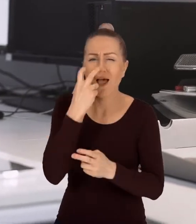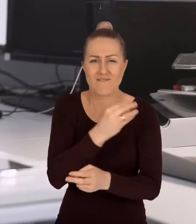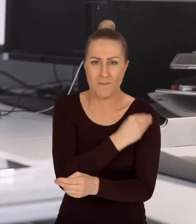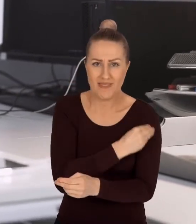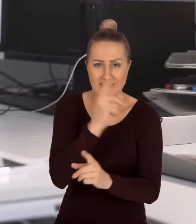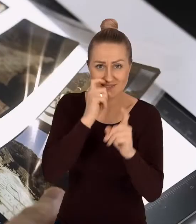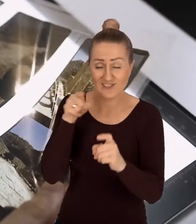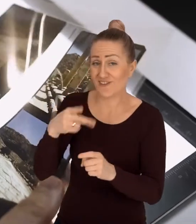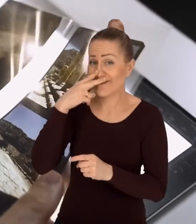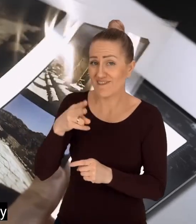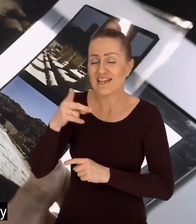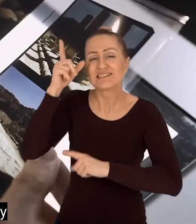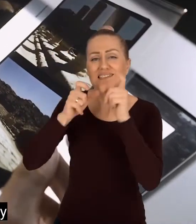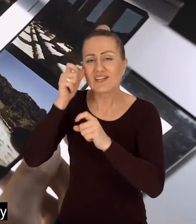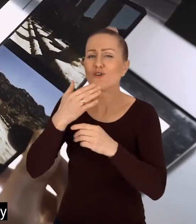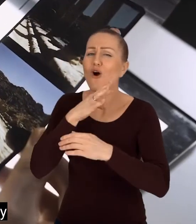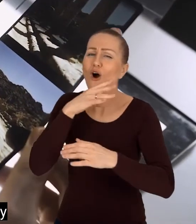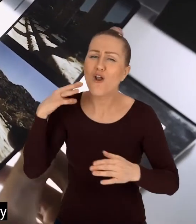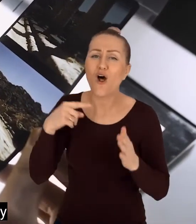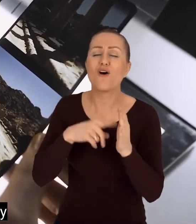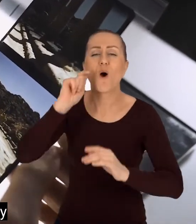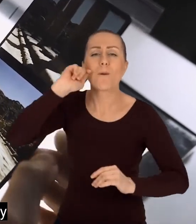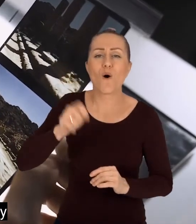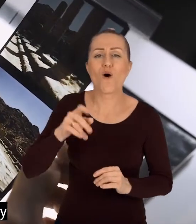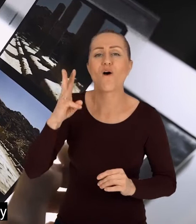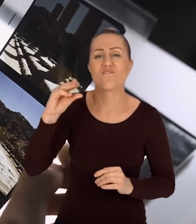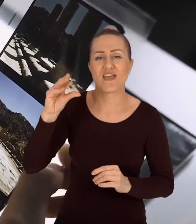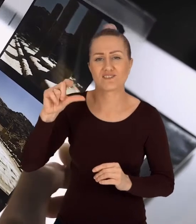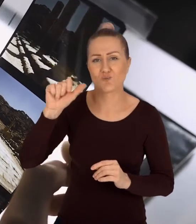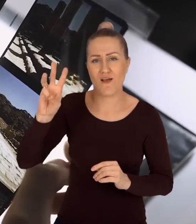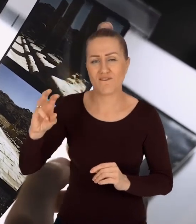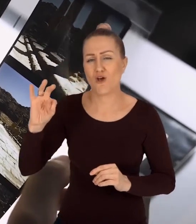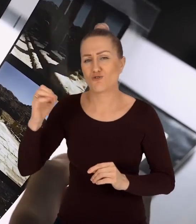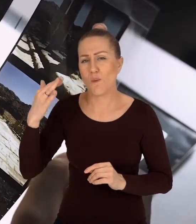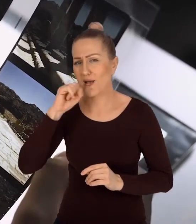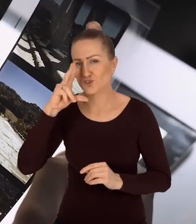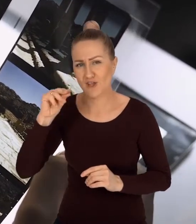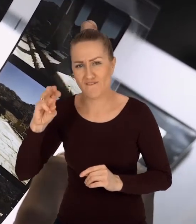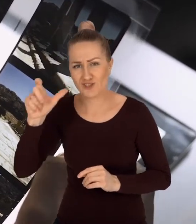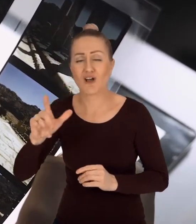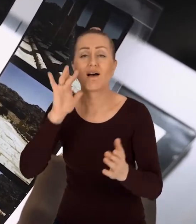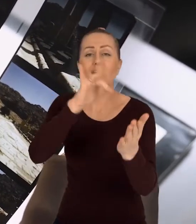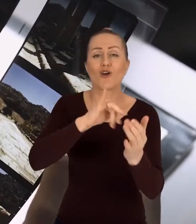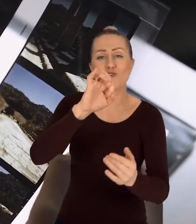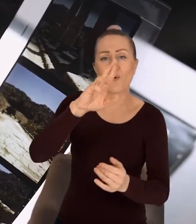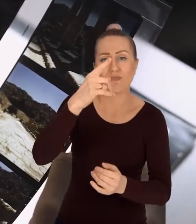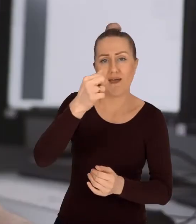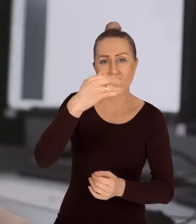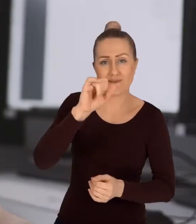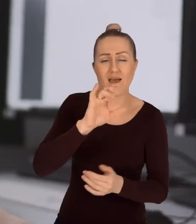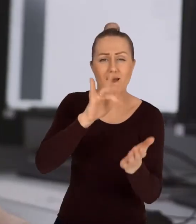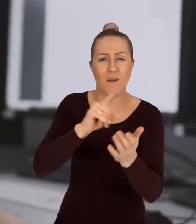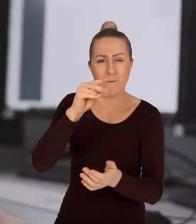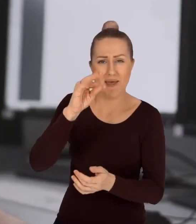materiały. Tutaj mamy kolorowe slajdy z podróży Wiesława Tomaszkiewicza do Petry w Jordanii. Z jednej strony te